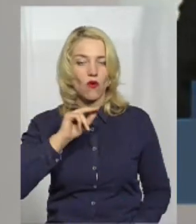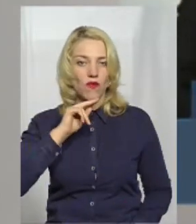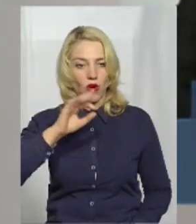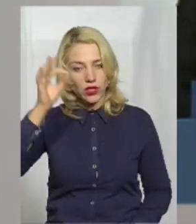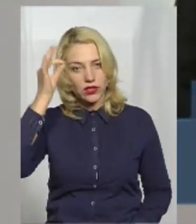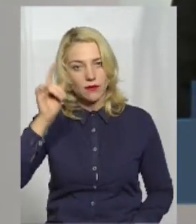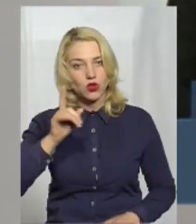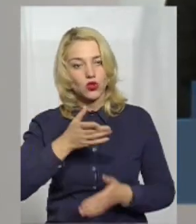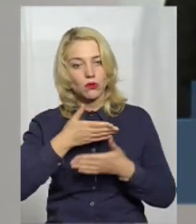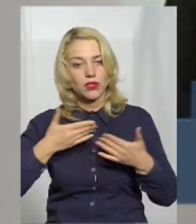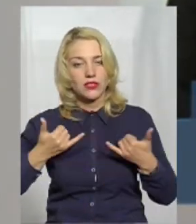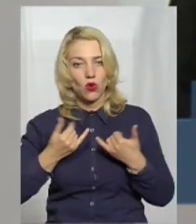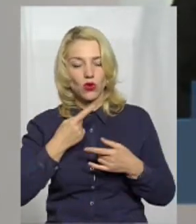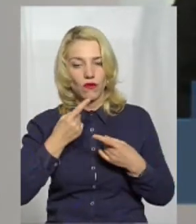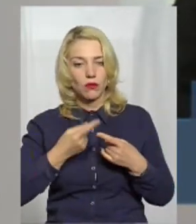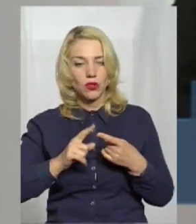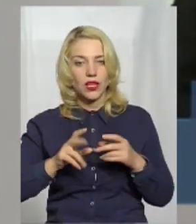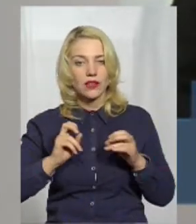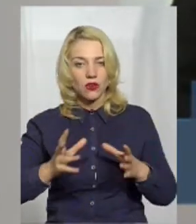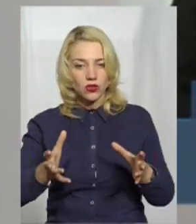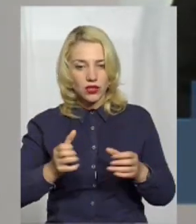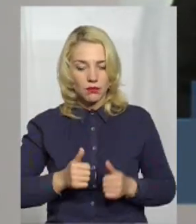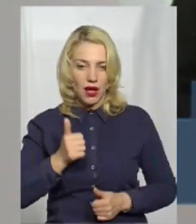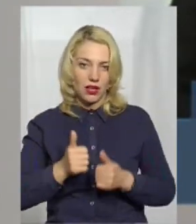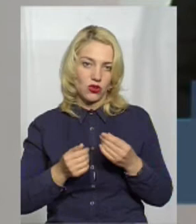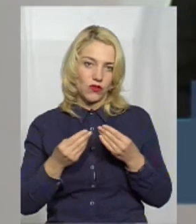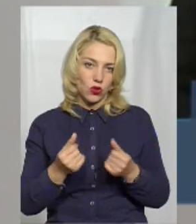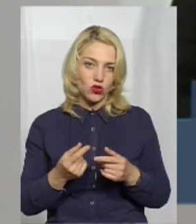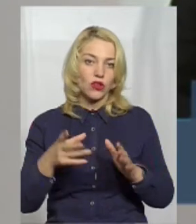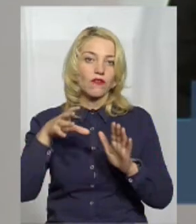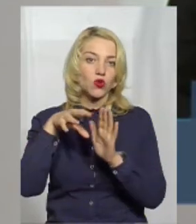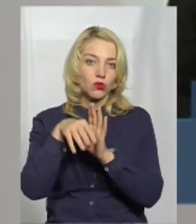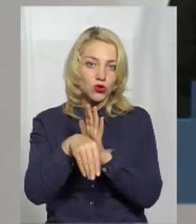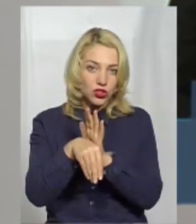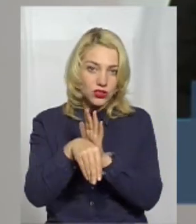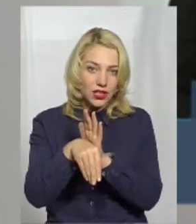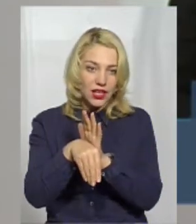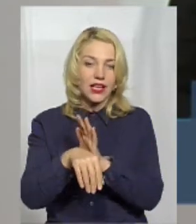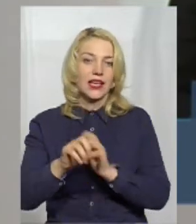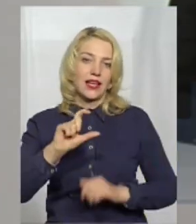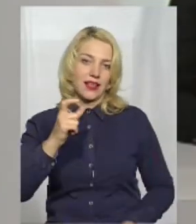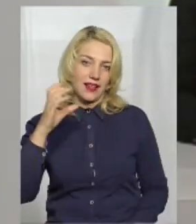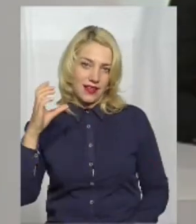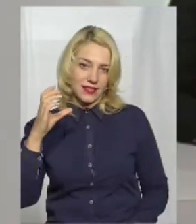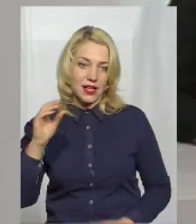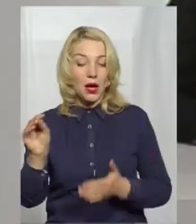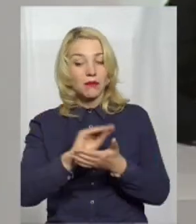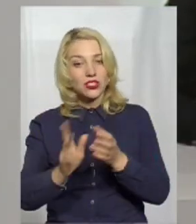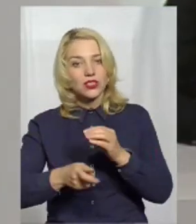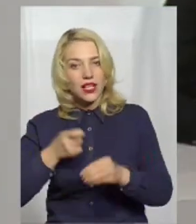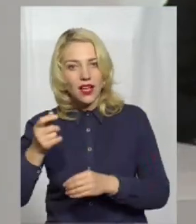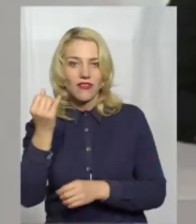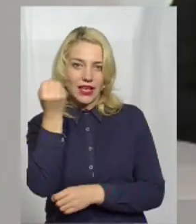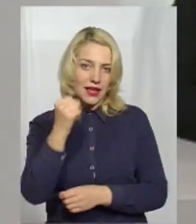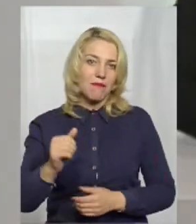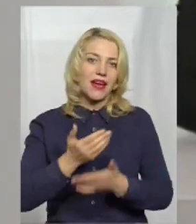Нагадаю, що ми сьогодні говорили про те, як отримати грантові кошти, в тому числі із ЄС. Пішіть заявки та